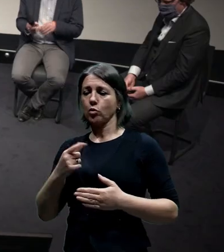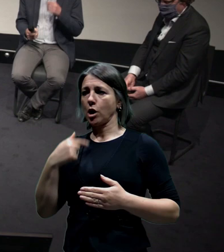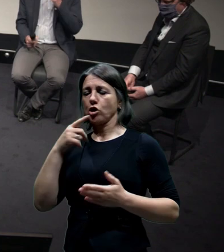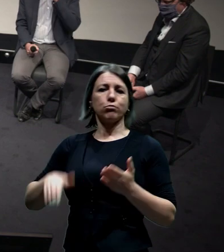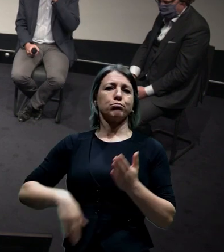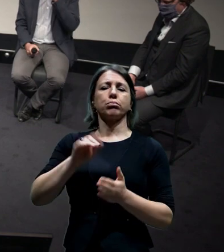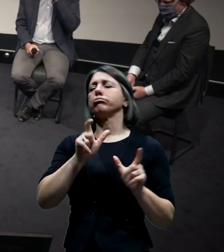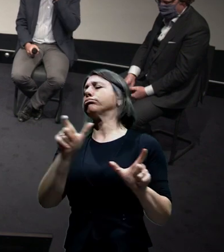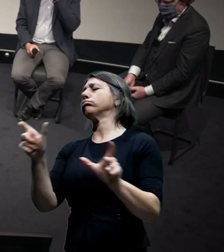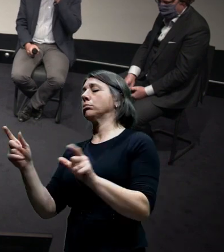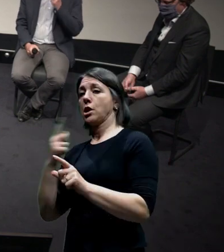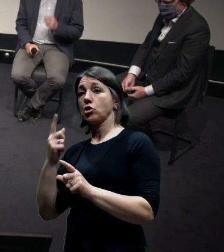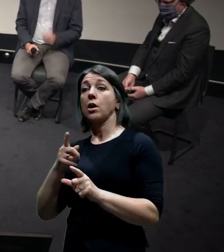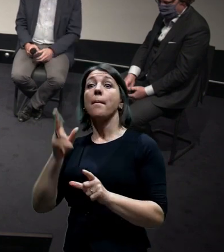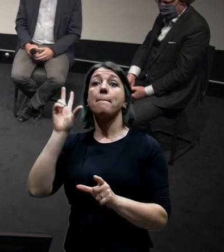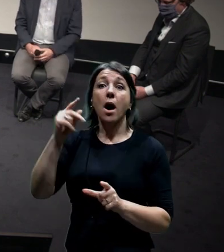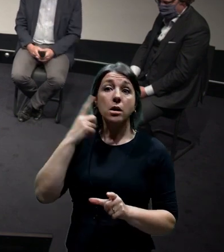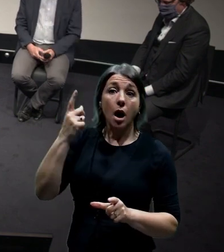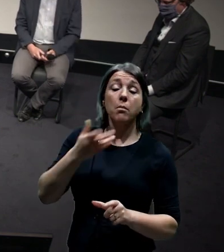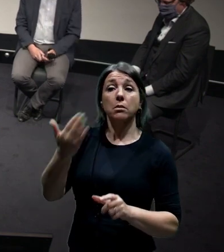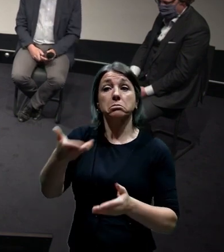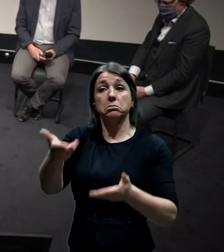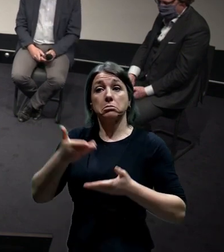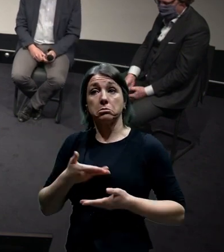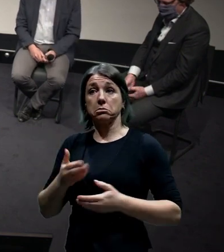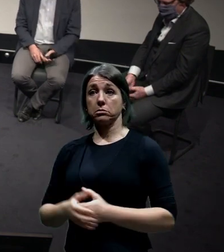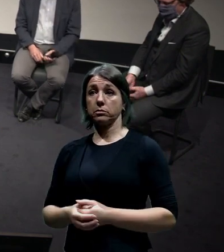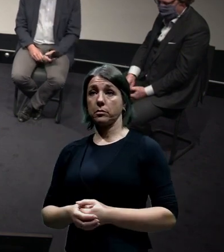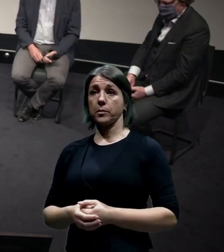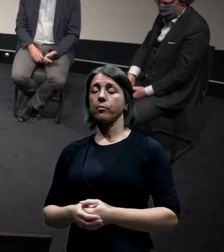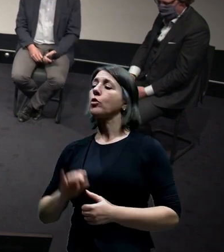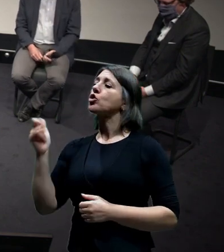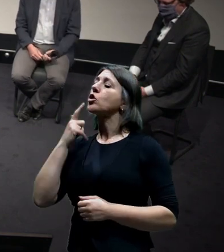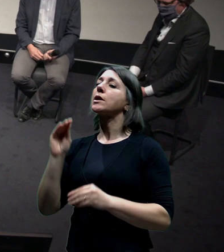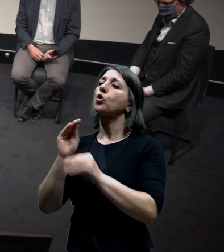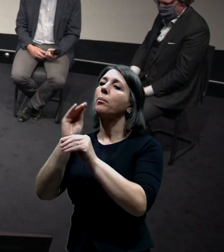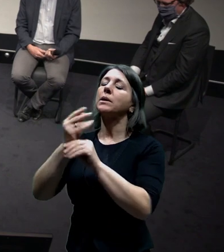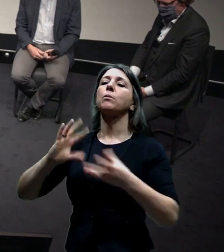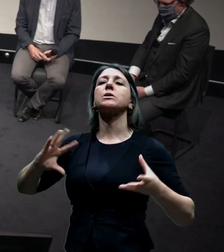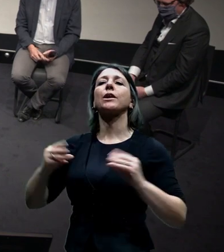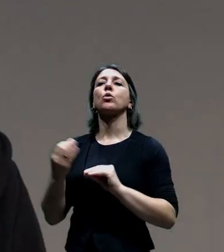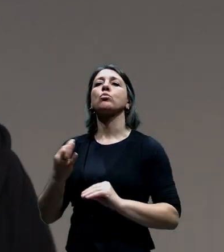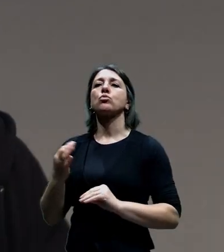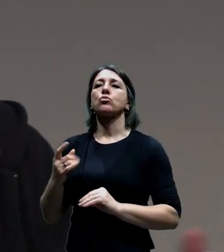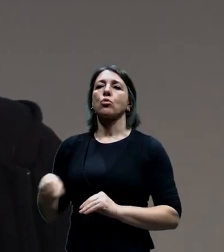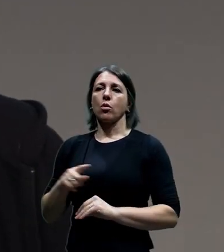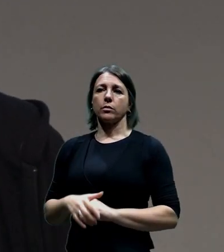Já poprosím, když tak ještě pana Zimu i pana Semeráde, jestli by to chtěli nějak doplnit, případně schrnout. Já bych tady